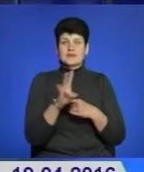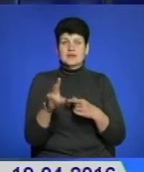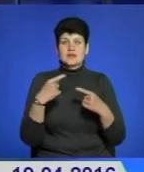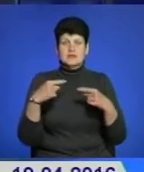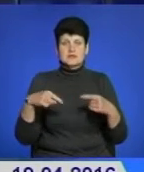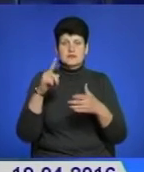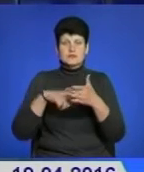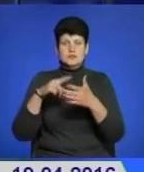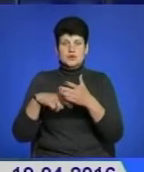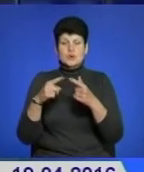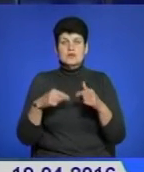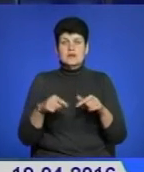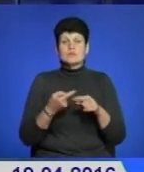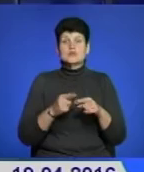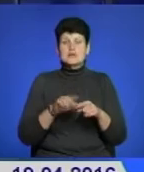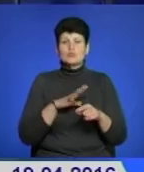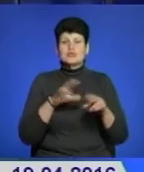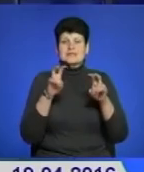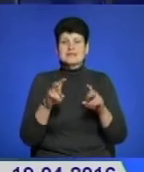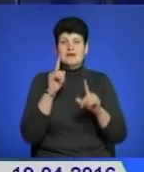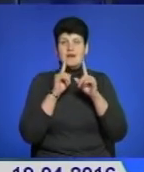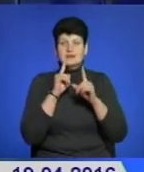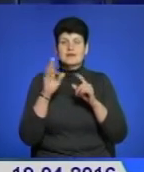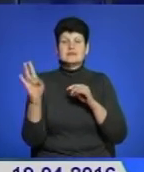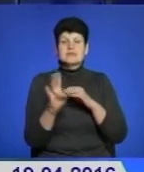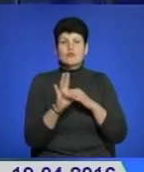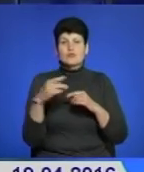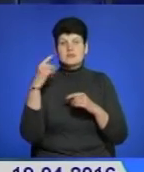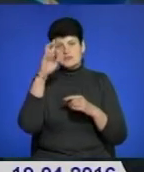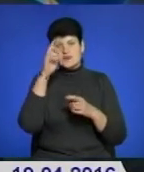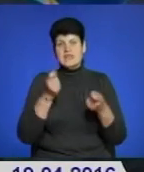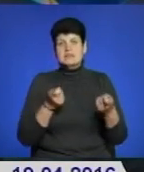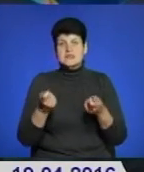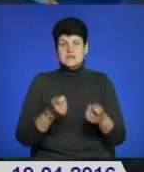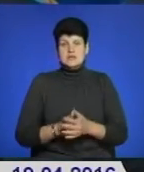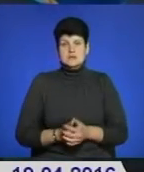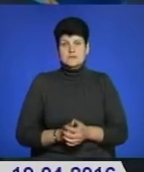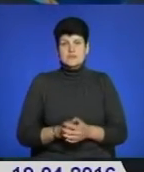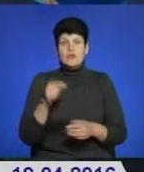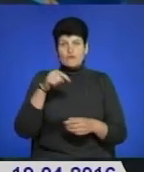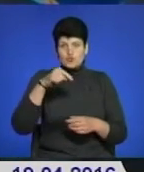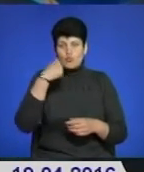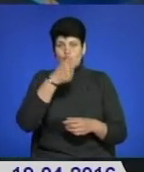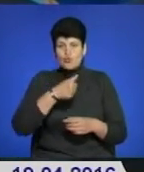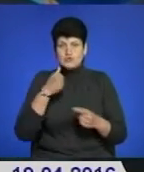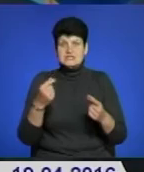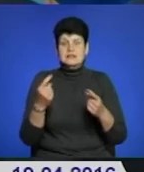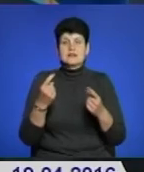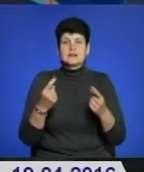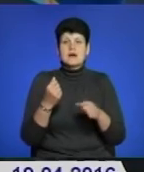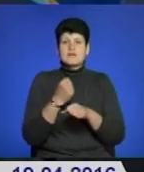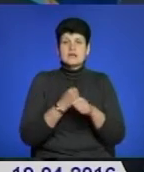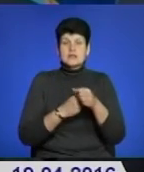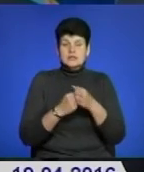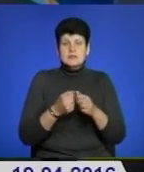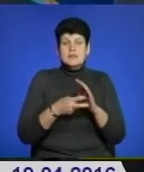організацій. Про це йшлося на засіданні Ради церков при обласній державній адміністрації. В цьому році на Великдень ми плануємо